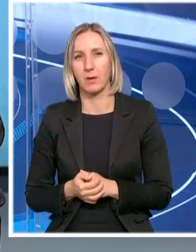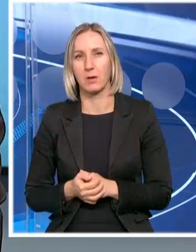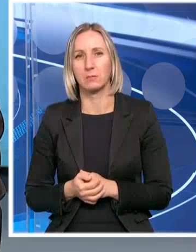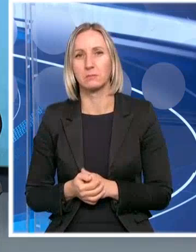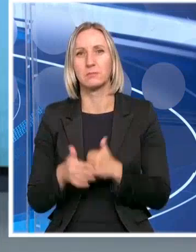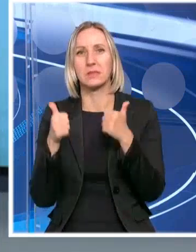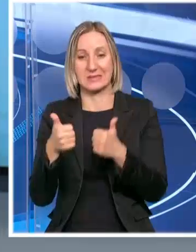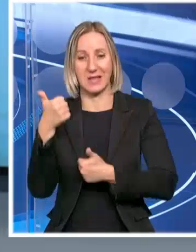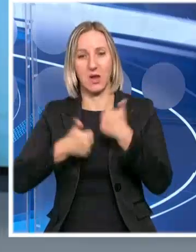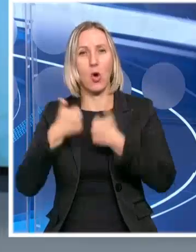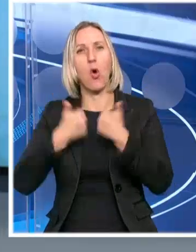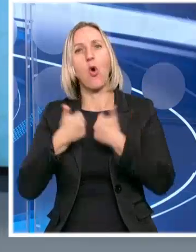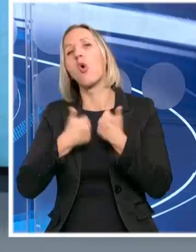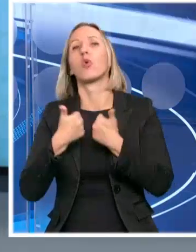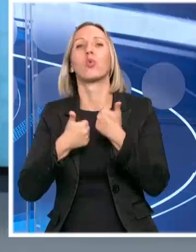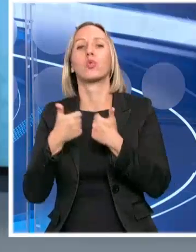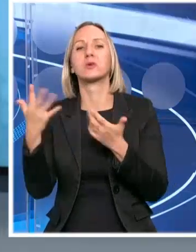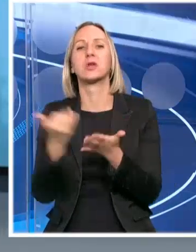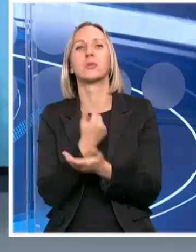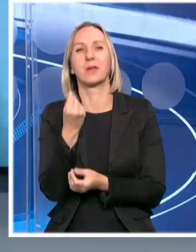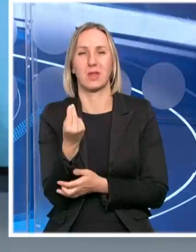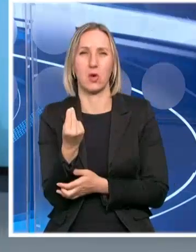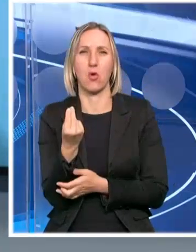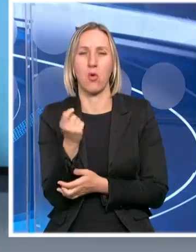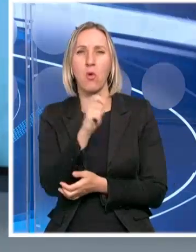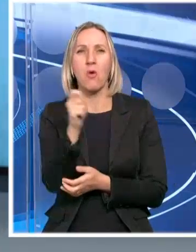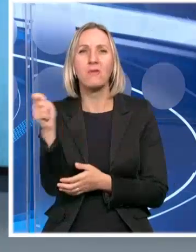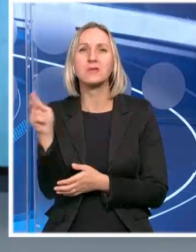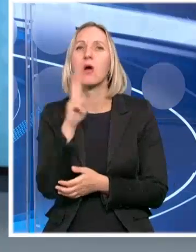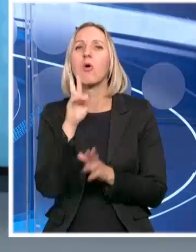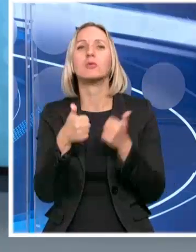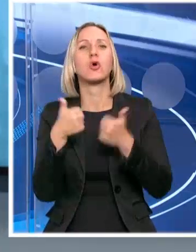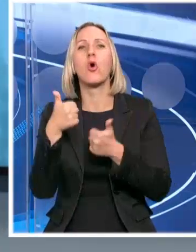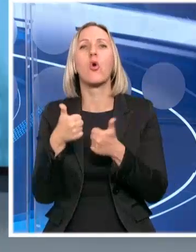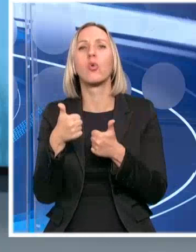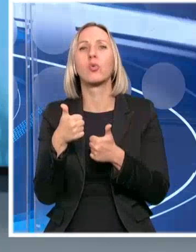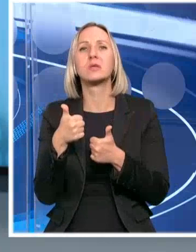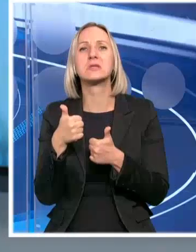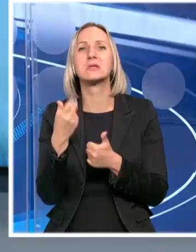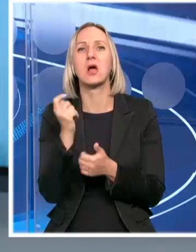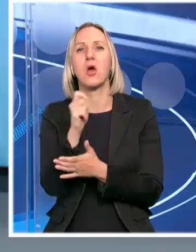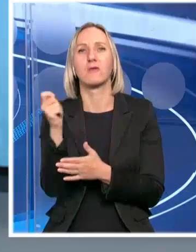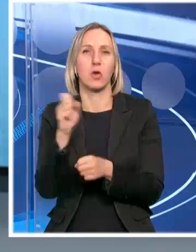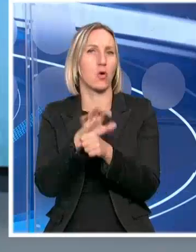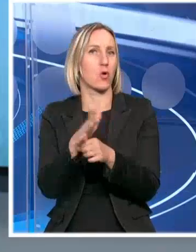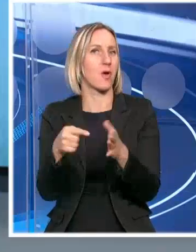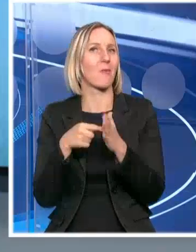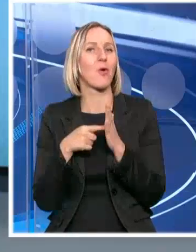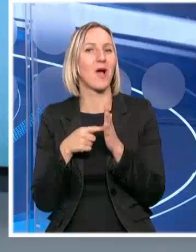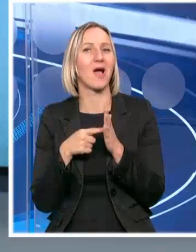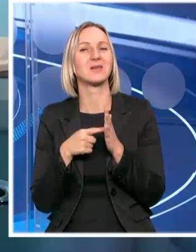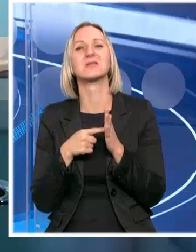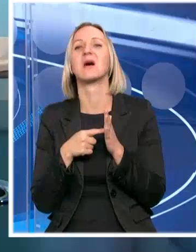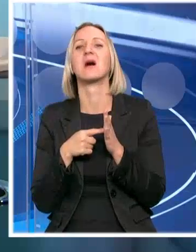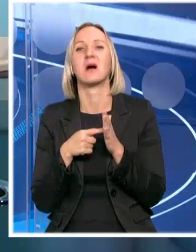konkurs za dobijanje novca. Ko može da konkuriše za novac? Korona nam je pokazala i koliko je